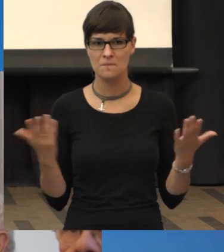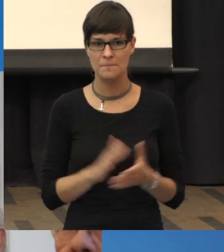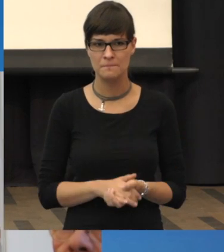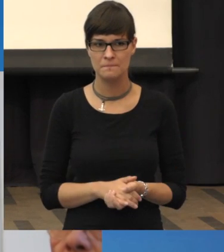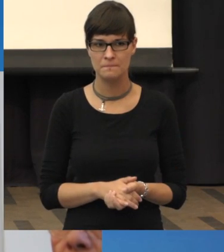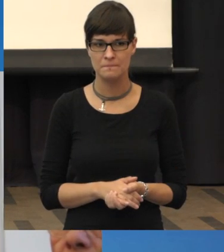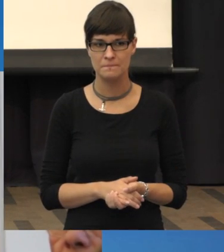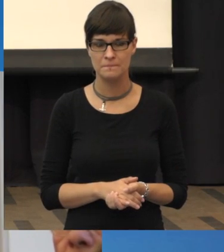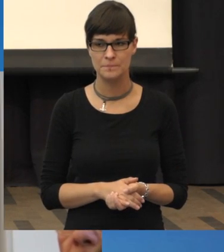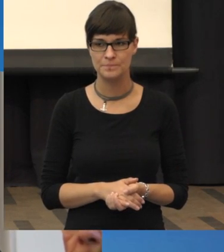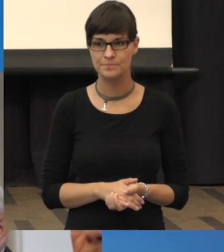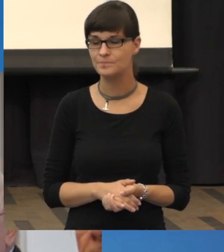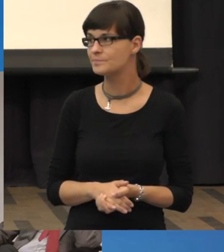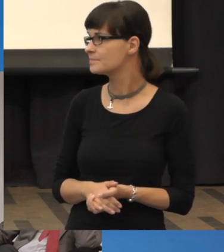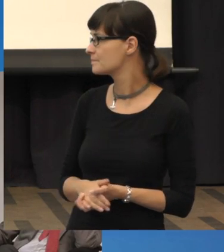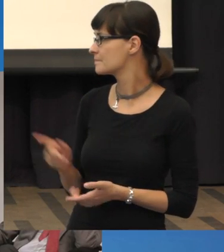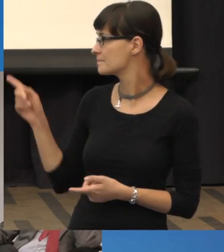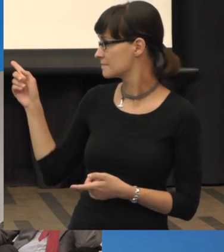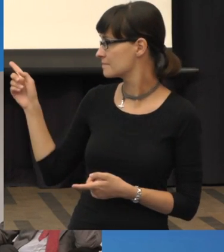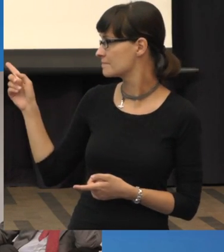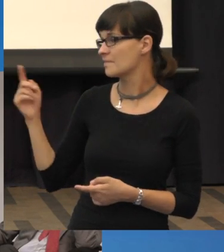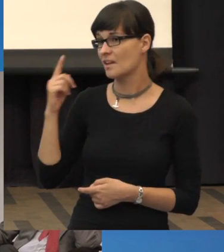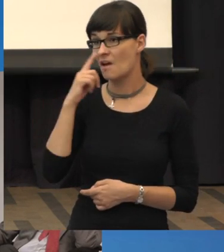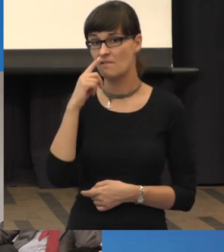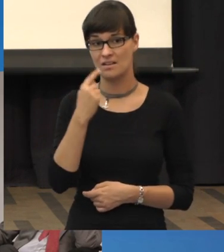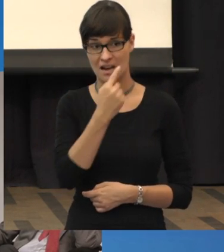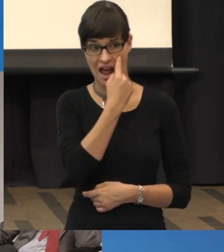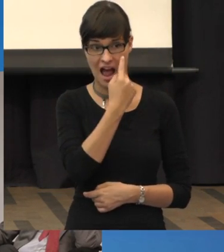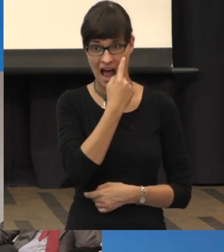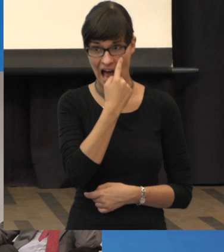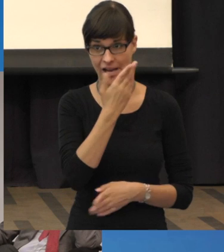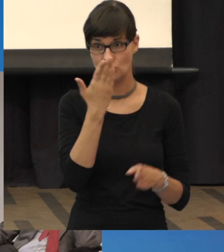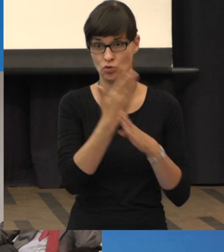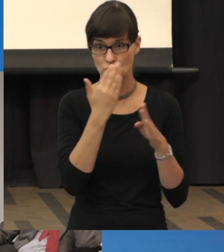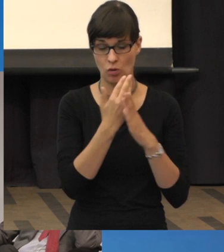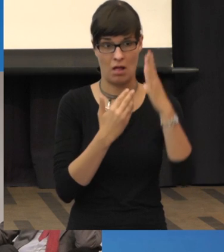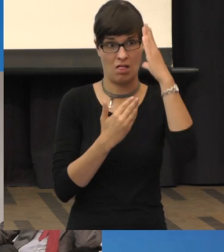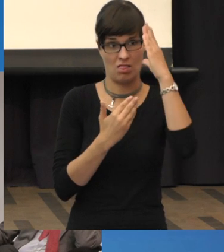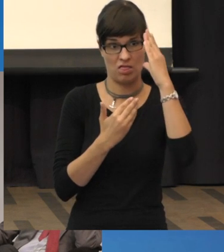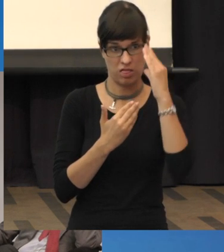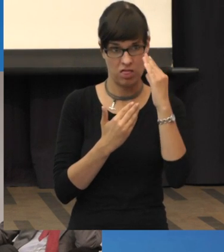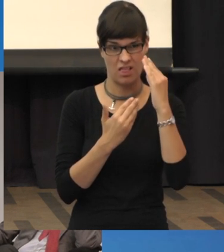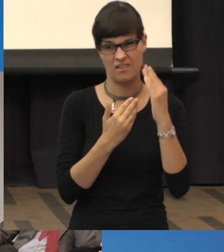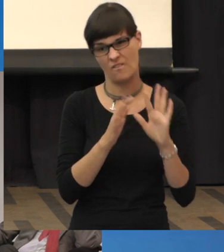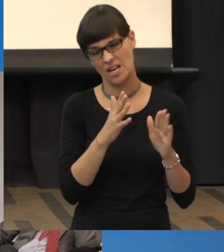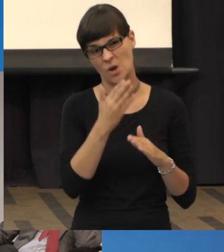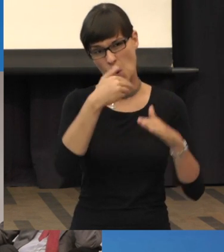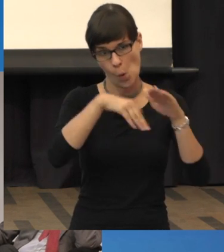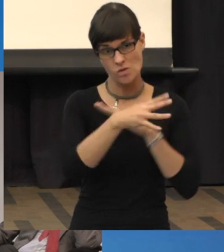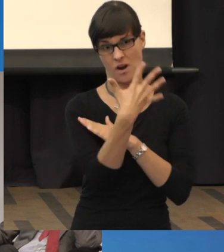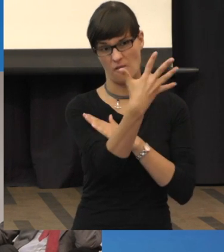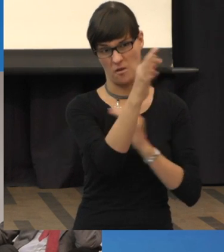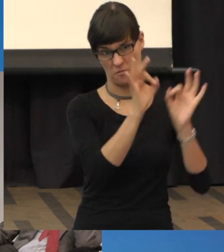Also, wenn Sie schon insbesondere jetzt am einem Auge, ja, nicht erblindet, aber wahrscheinlich unter 5%